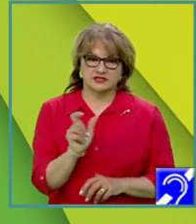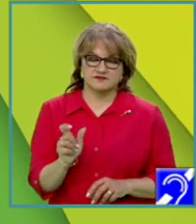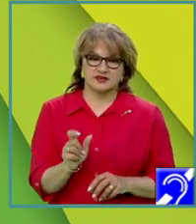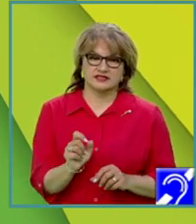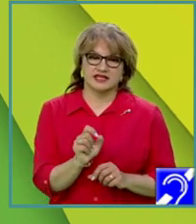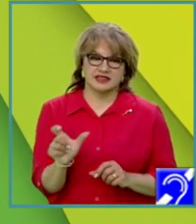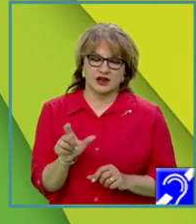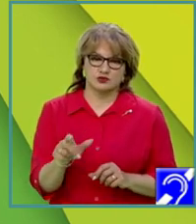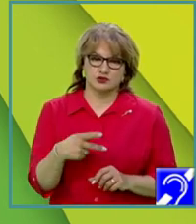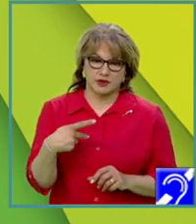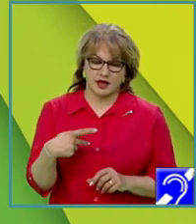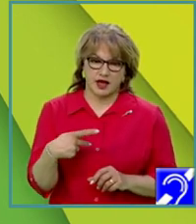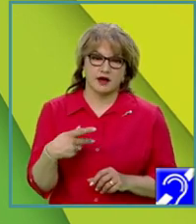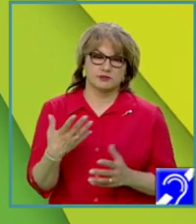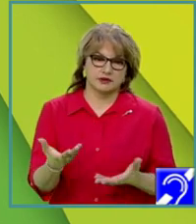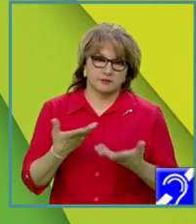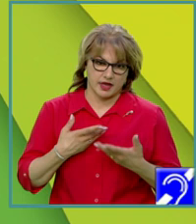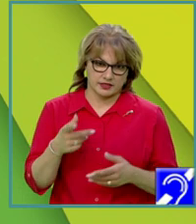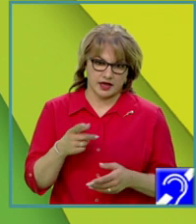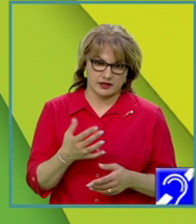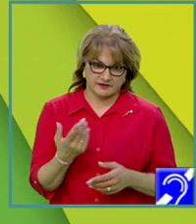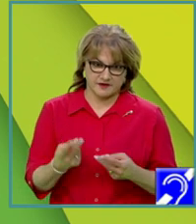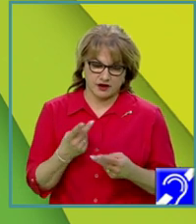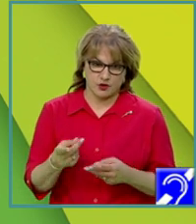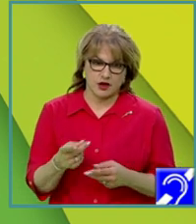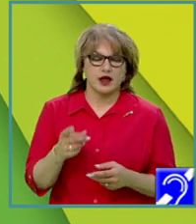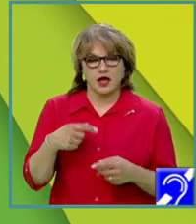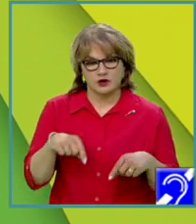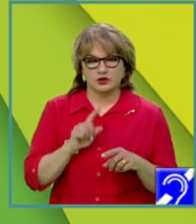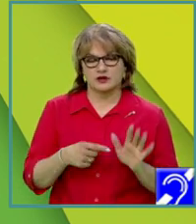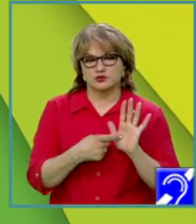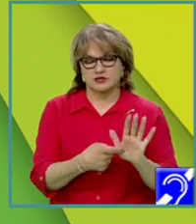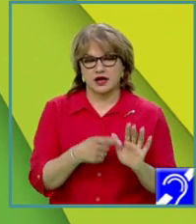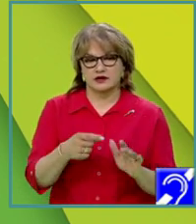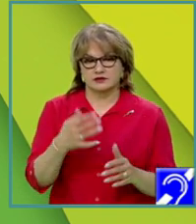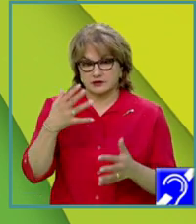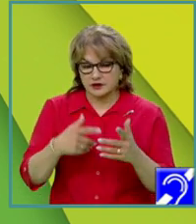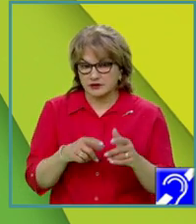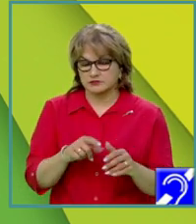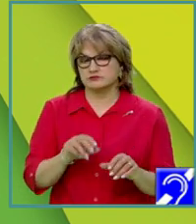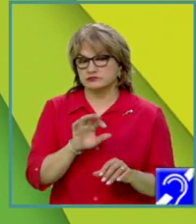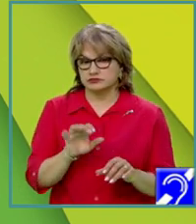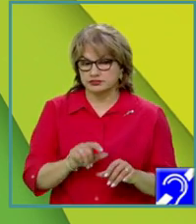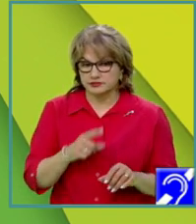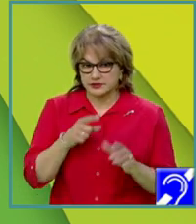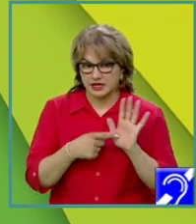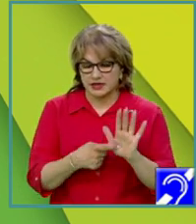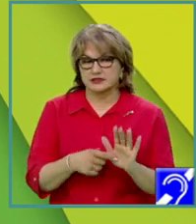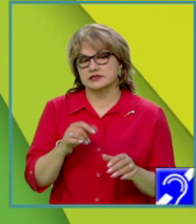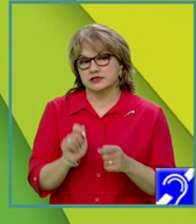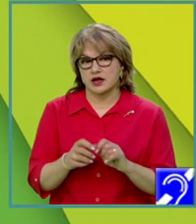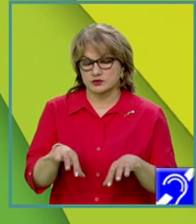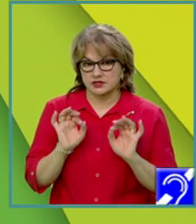lungime K, lungime clar dată, noi trebuie să le afișăm sau să le găsim pe acelea care au și suma